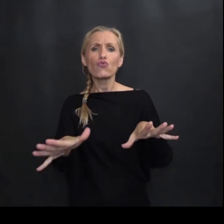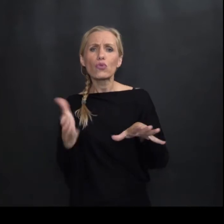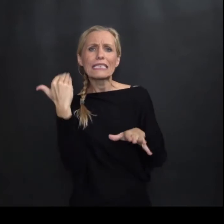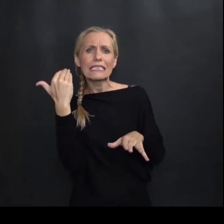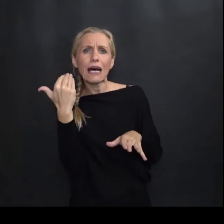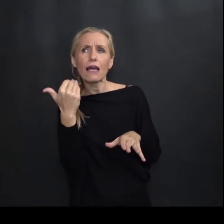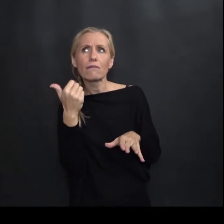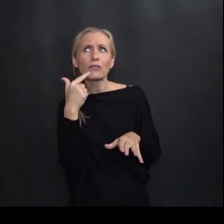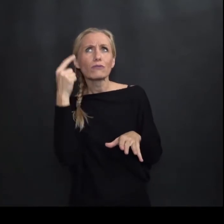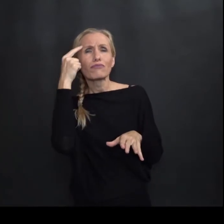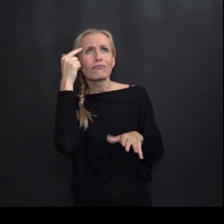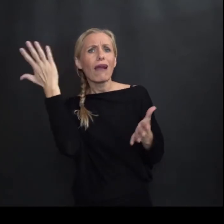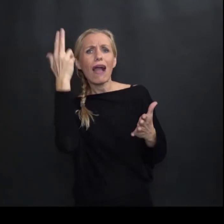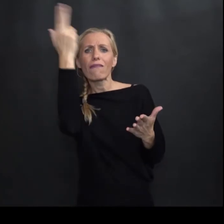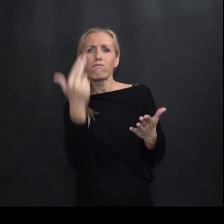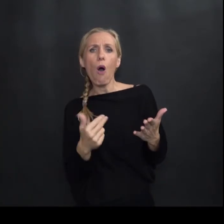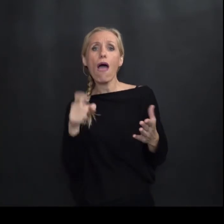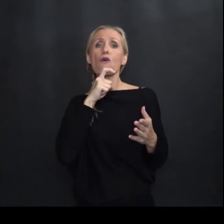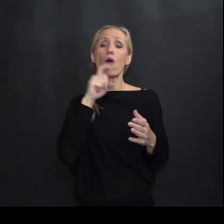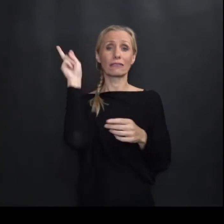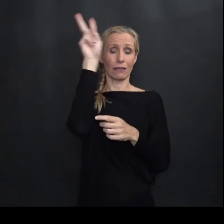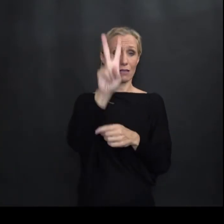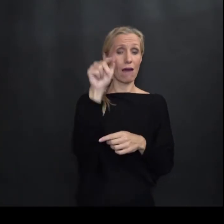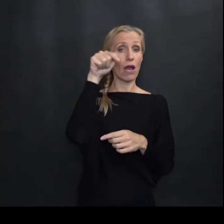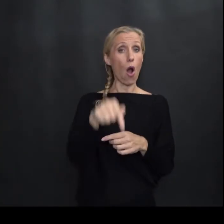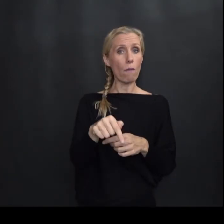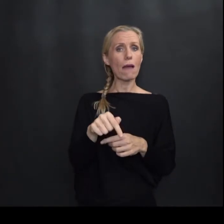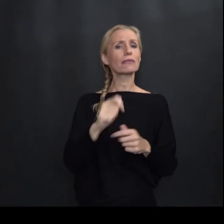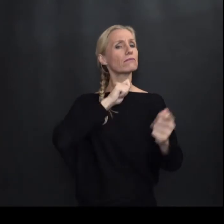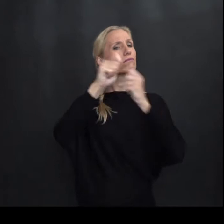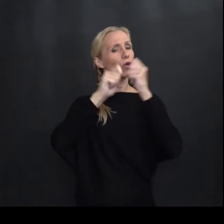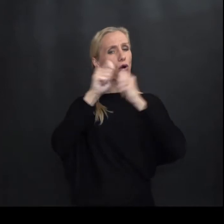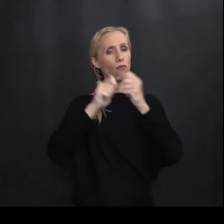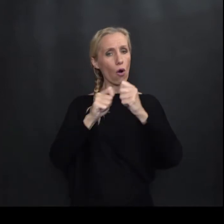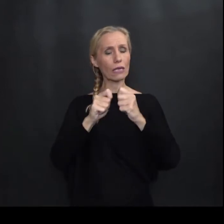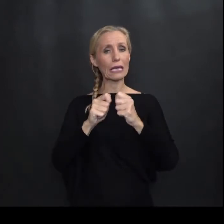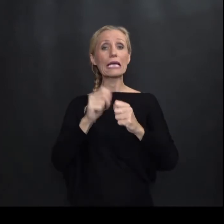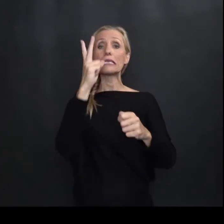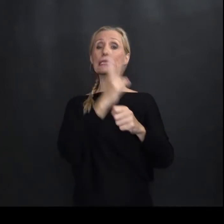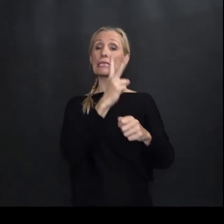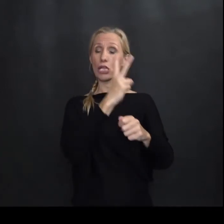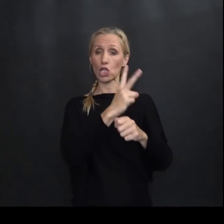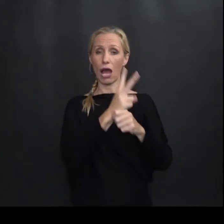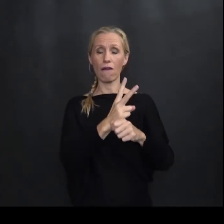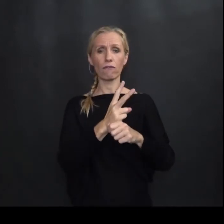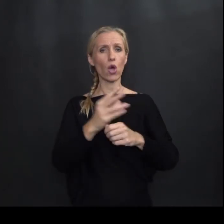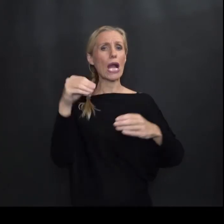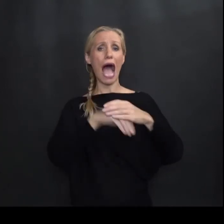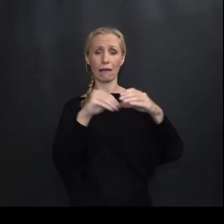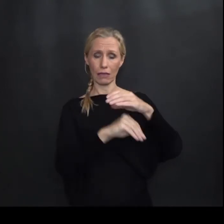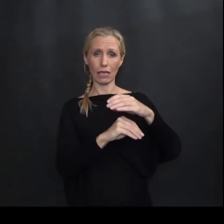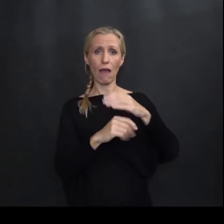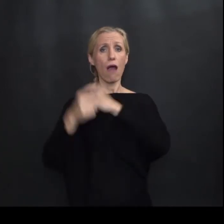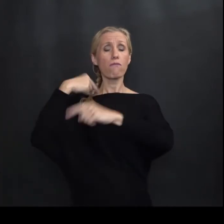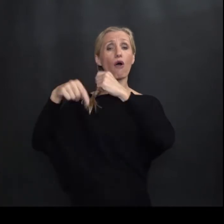mogao U biti boje Taj ekonjski traumaj Pa smo koncenzusom Iz državnog arhiva Povijesna